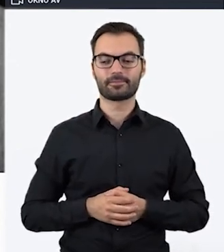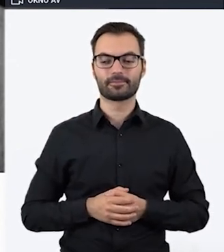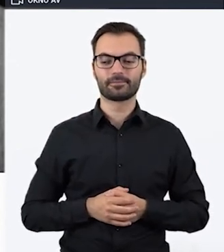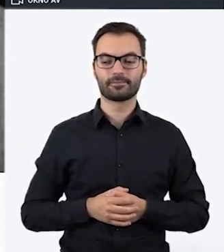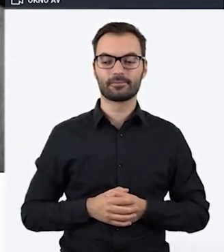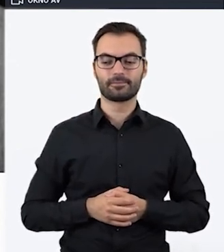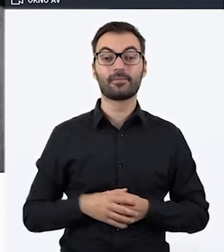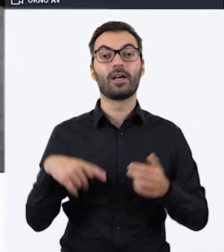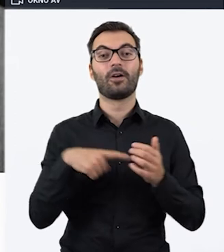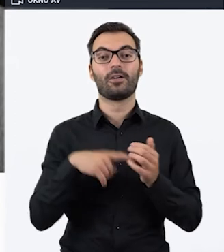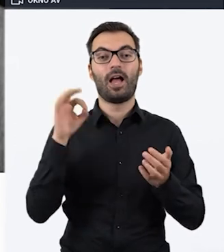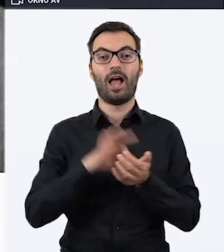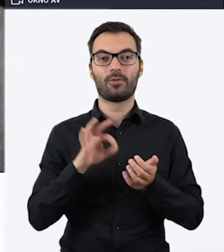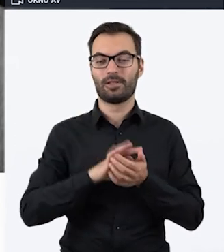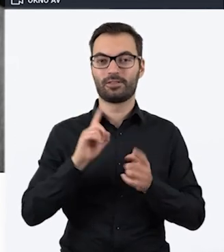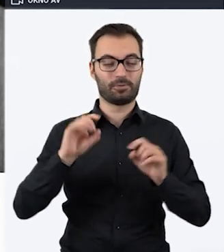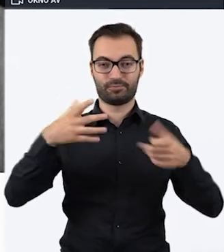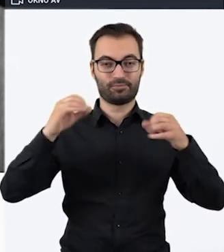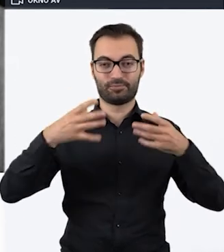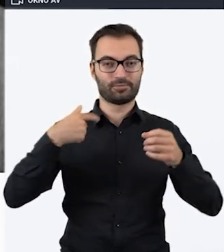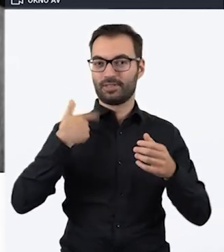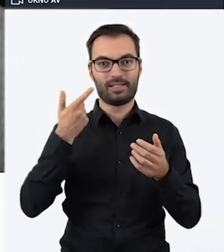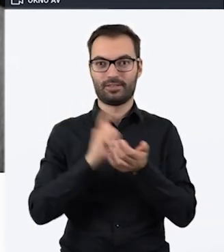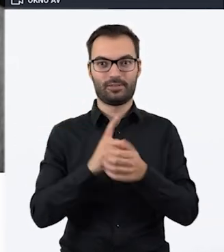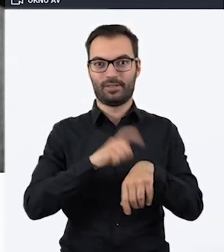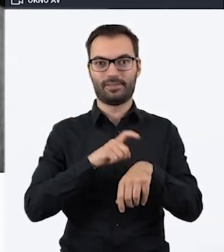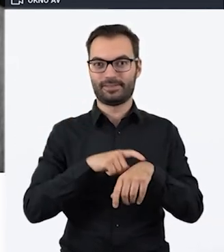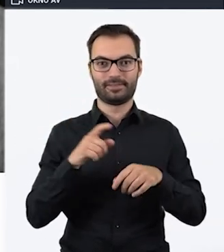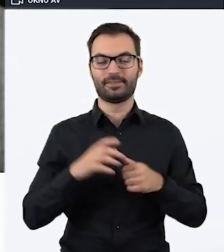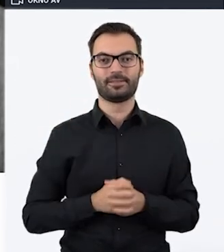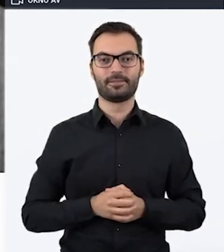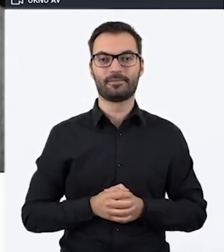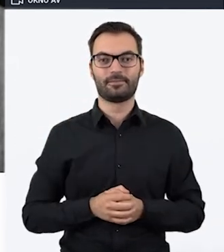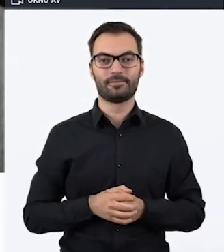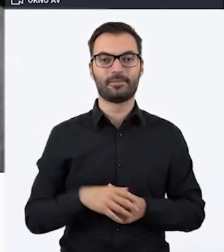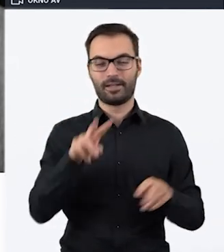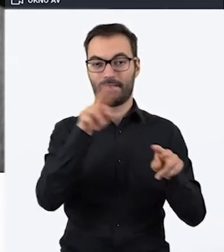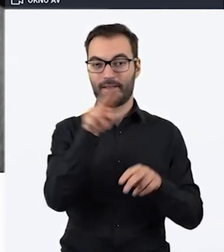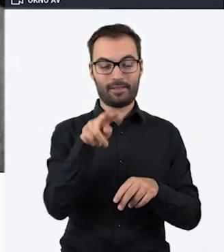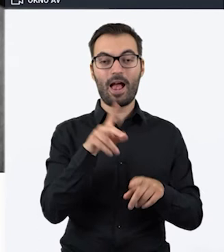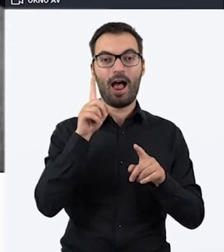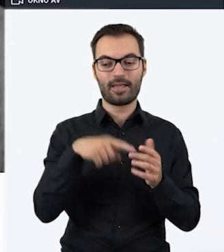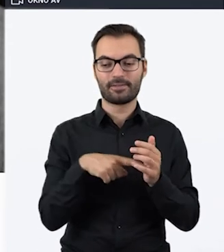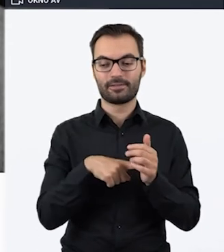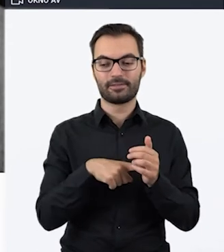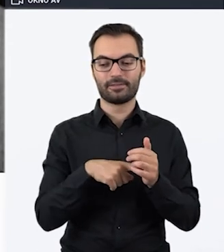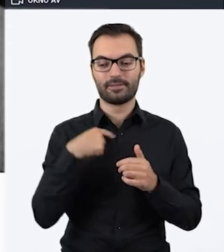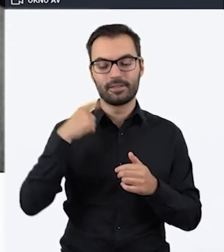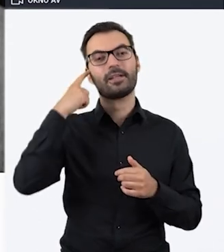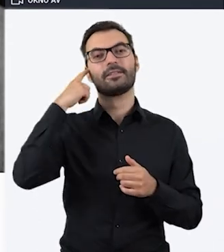Tutaj akurat to się tak szybko pojawia, że nie nadążam teraz wzrokiem patrzeć, ale rzeczywiście też sobie